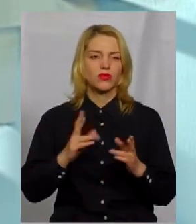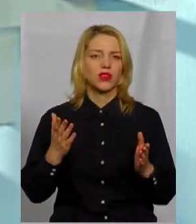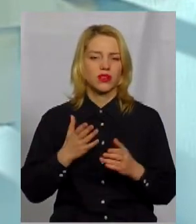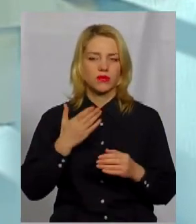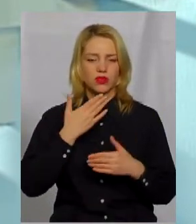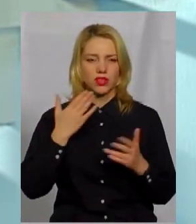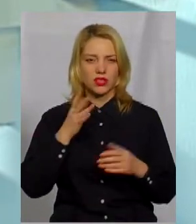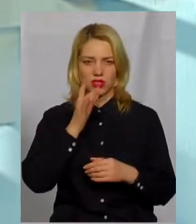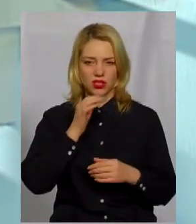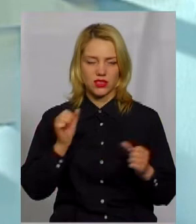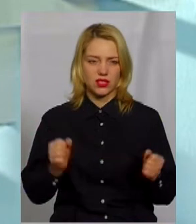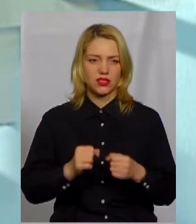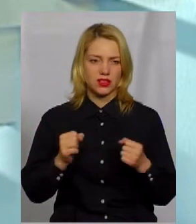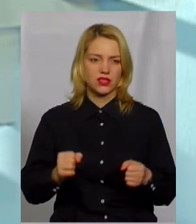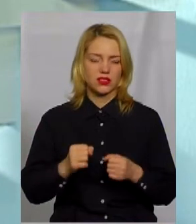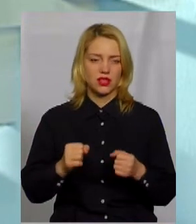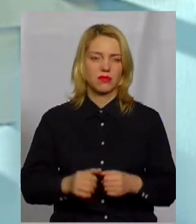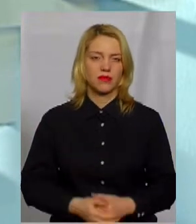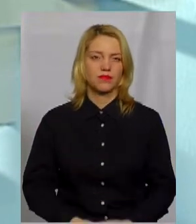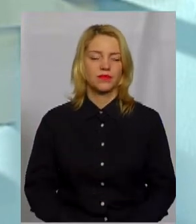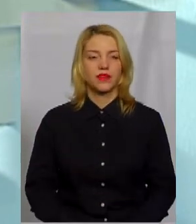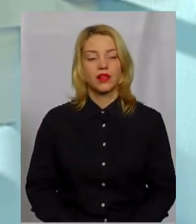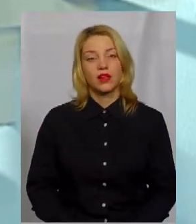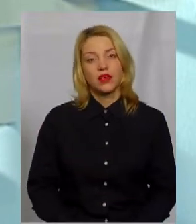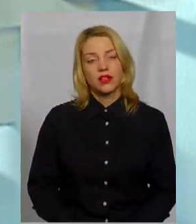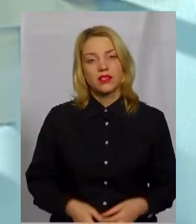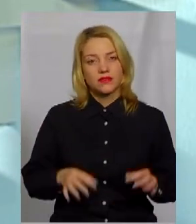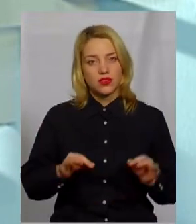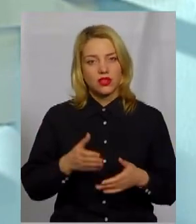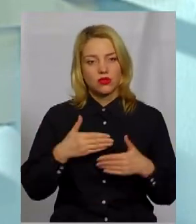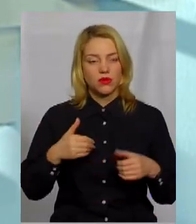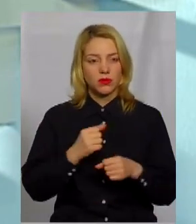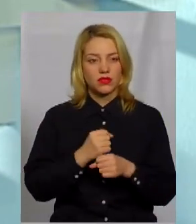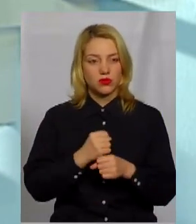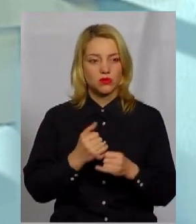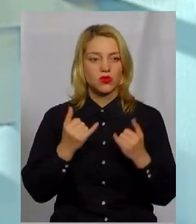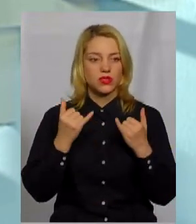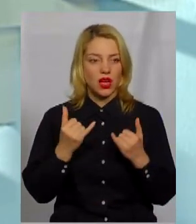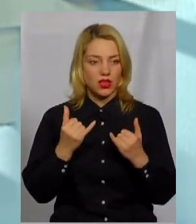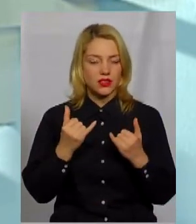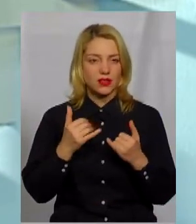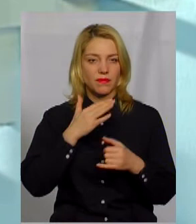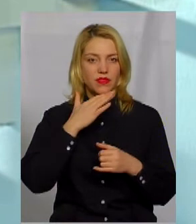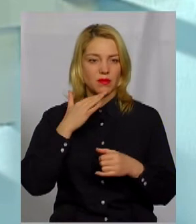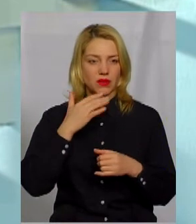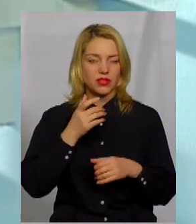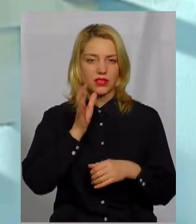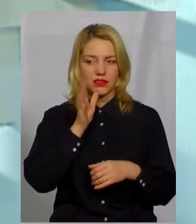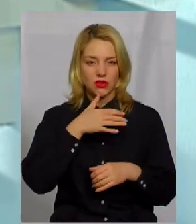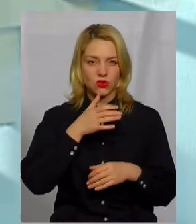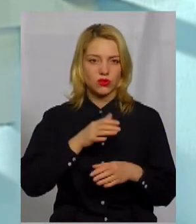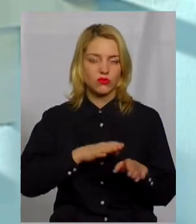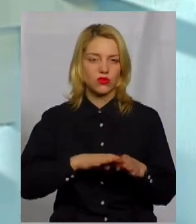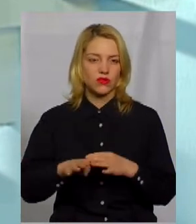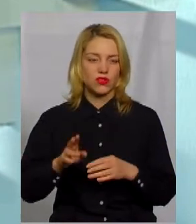останнім часом зимить, це з того актуального. Звичайно, ми працюємо зараз набагато на більш серйозному